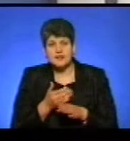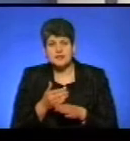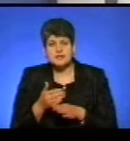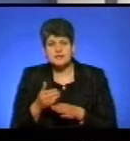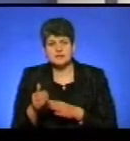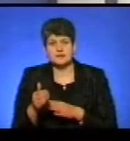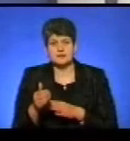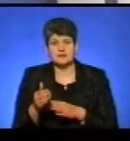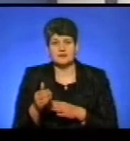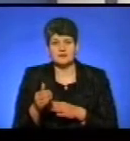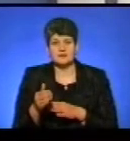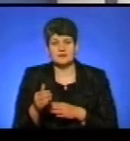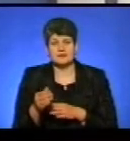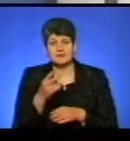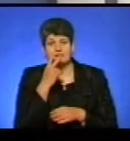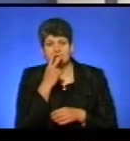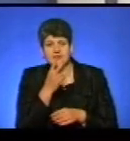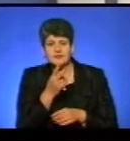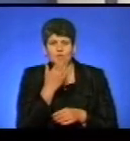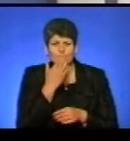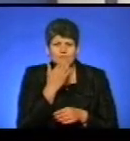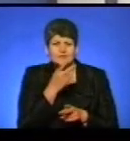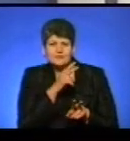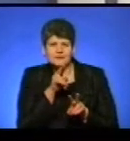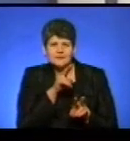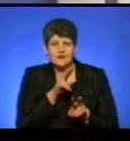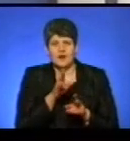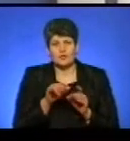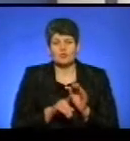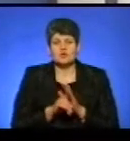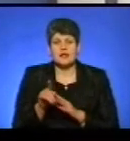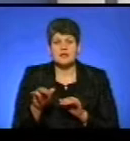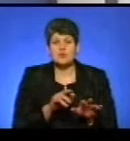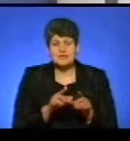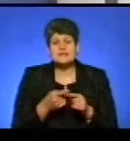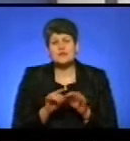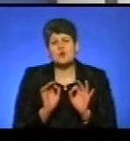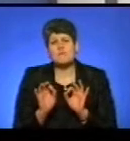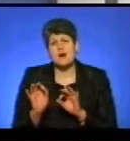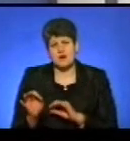кушали, дивилися, нюхали, аж потім вони починали цей процес. Ну, це, зрештою, нормально.